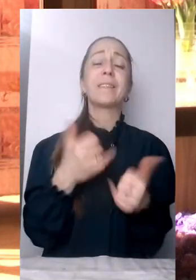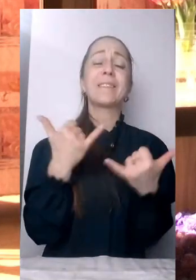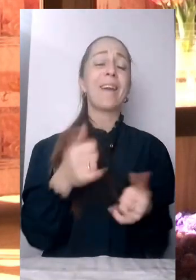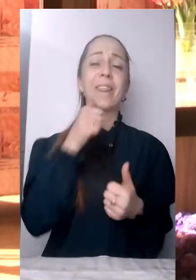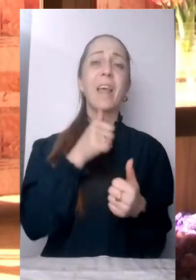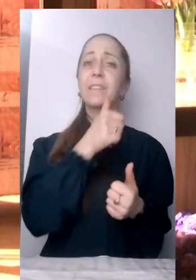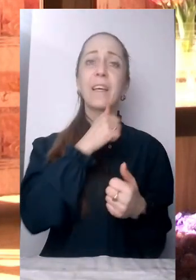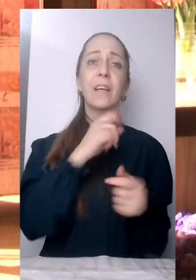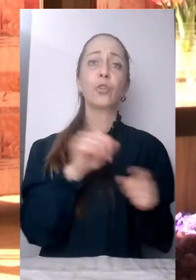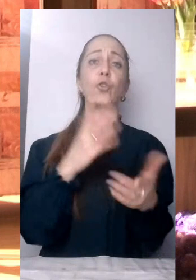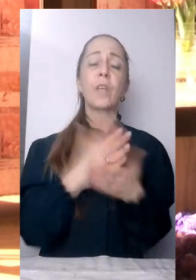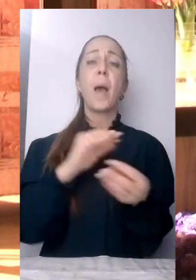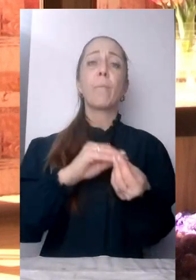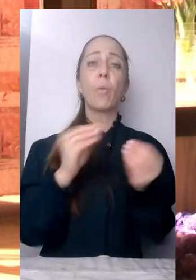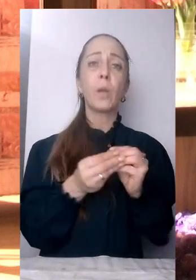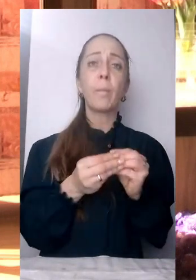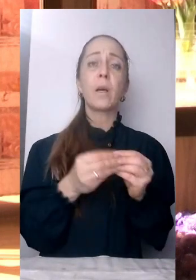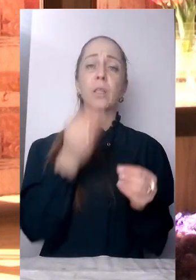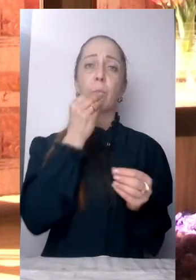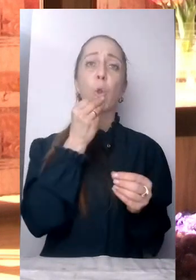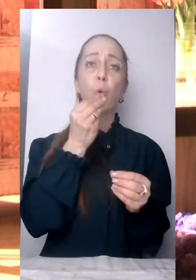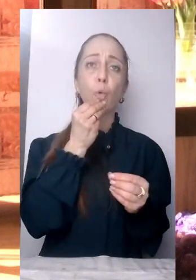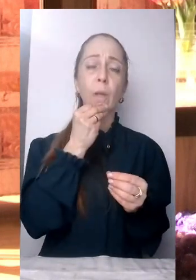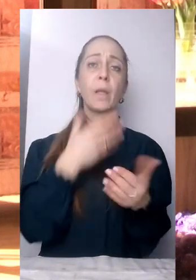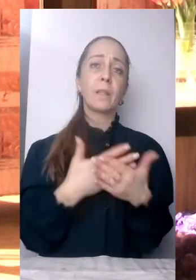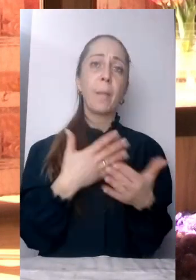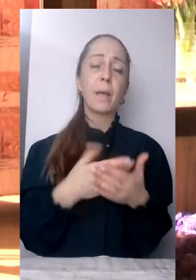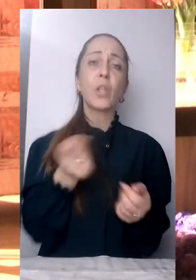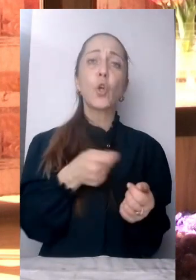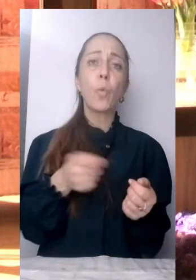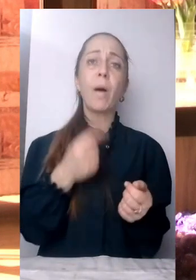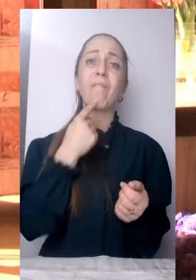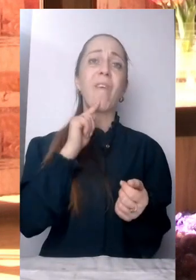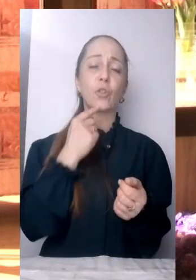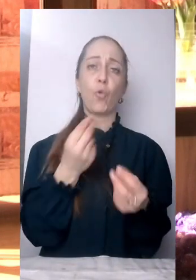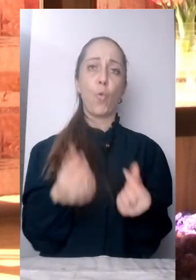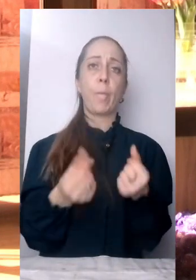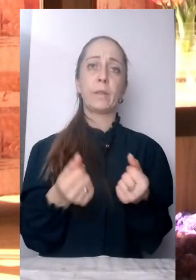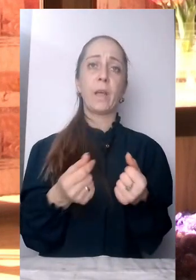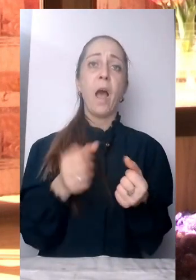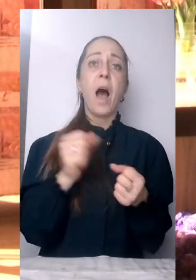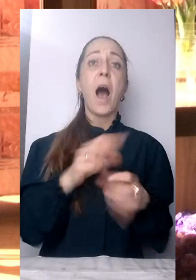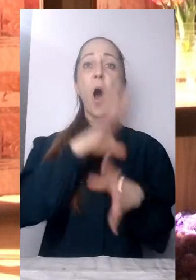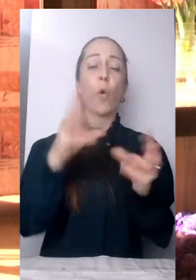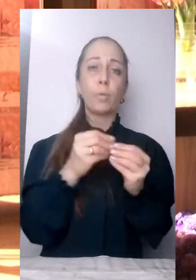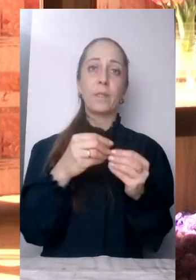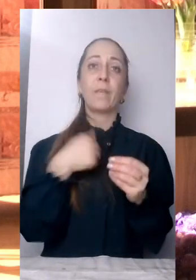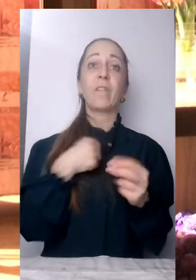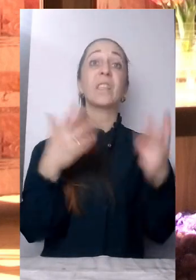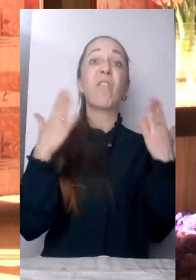продуктами харчування. Наприклад, крупи дуже важко купити, а обсяги у нас дуже великі. Тому ми просимо людей